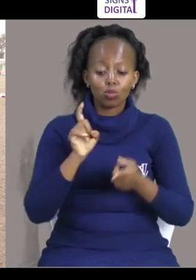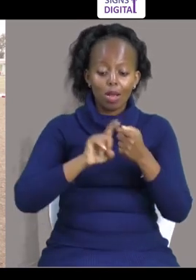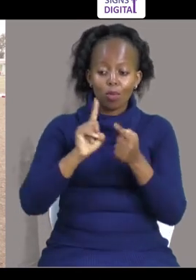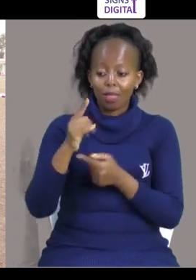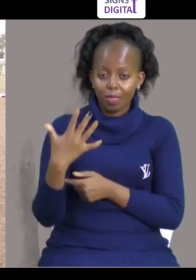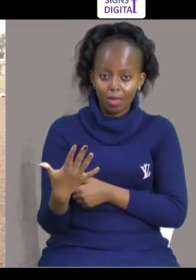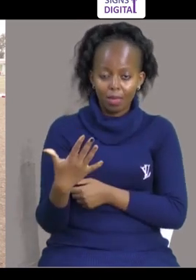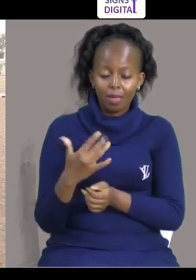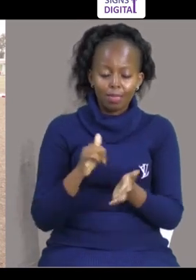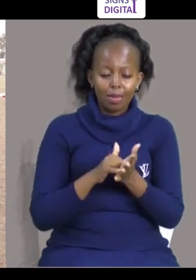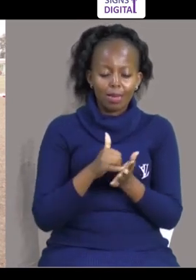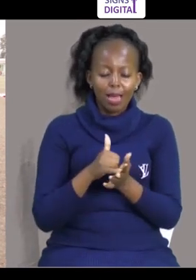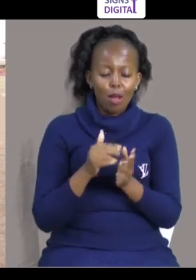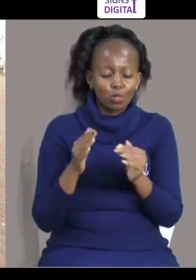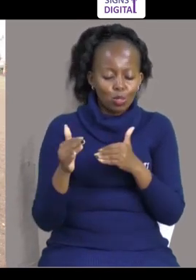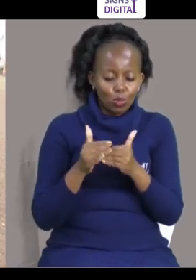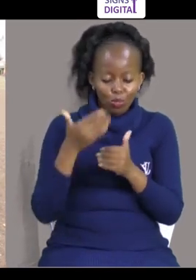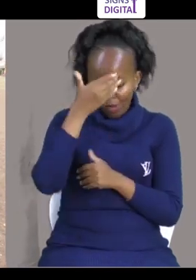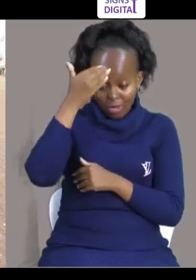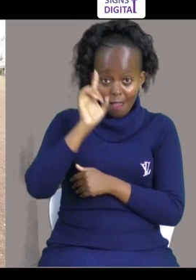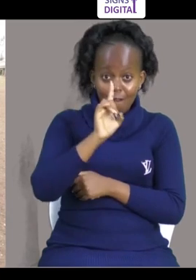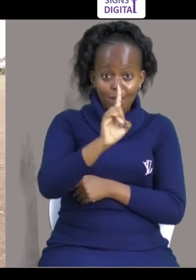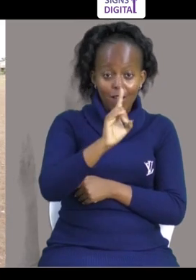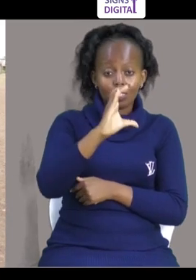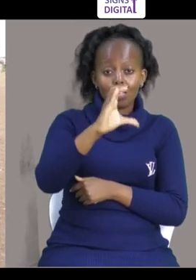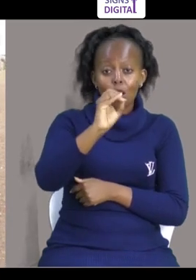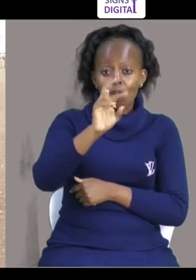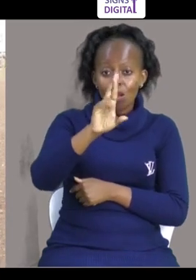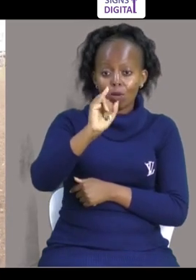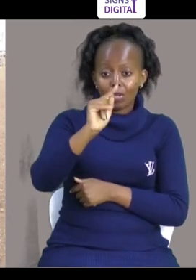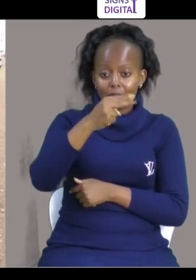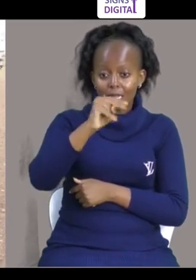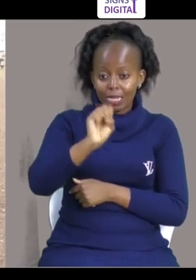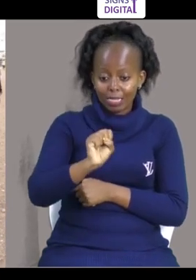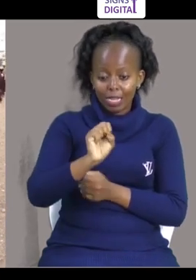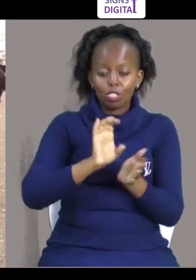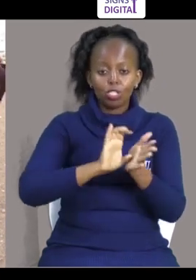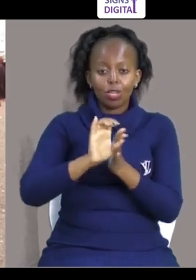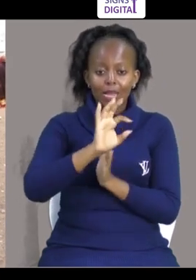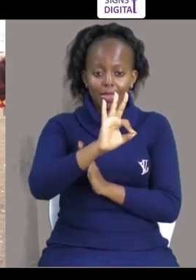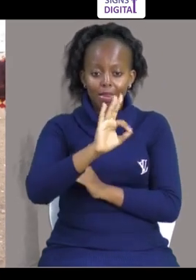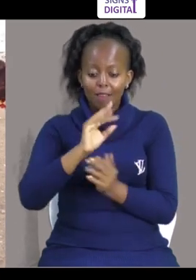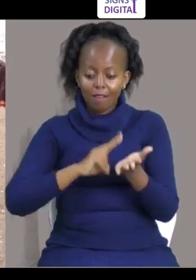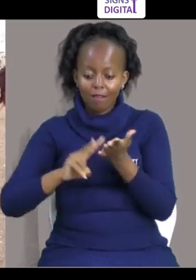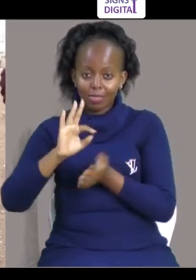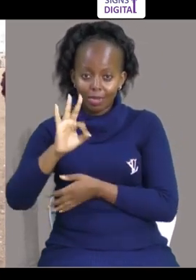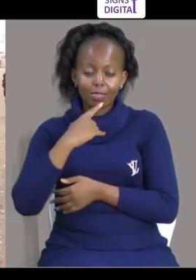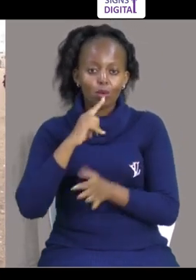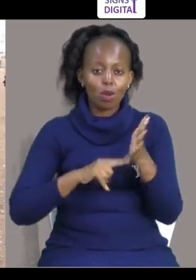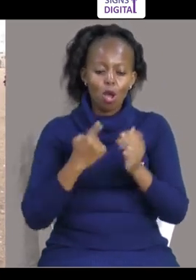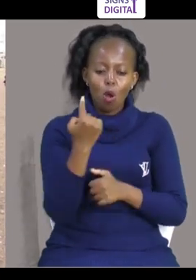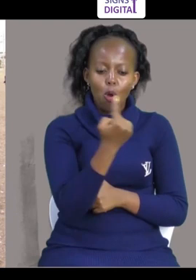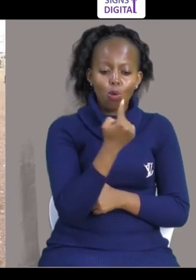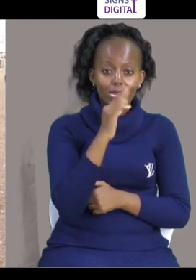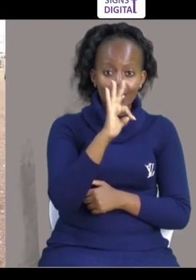Sorry I just wanted to say One thing Which have almost forgotten First Corinthians Chapter 3 3